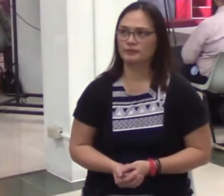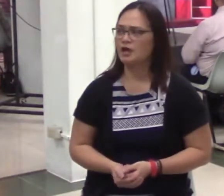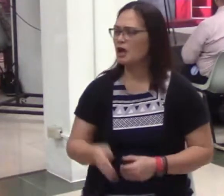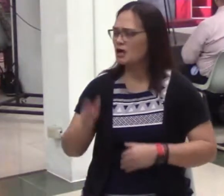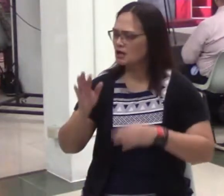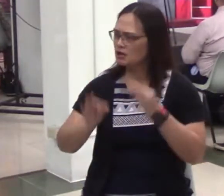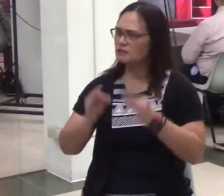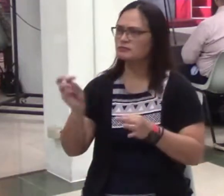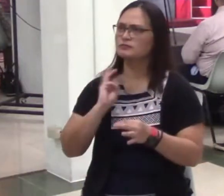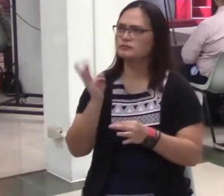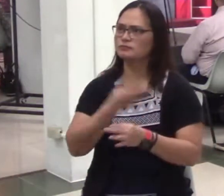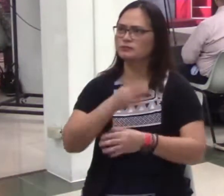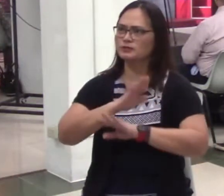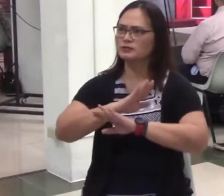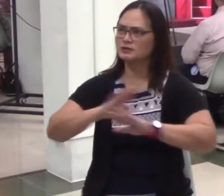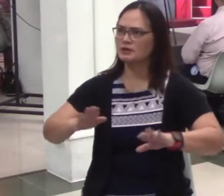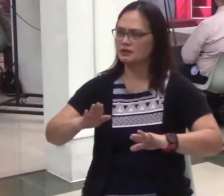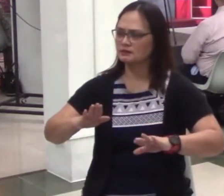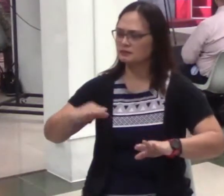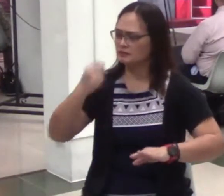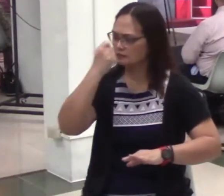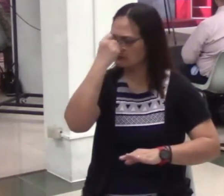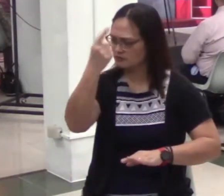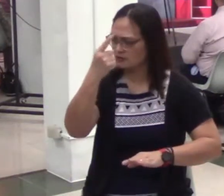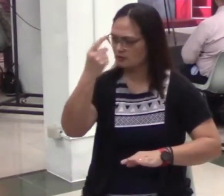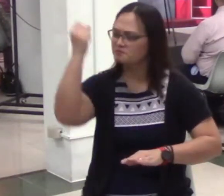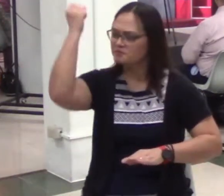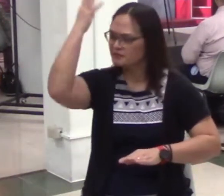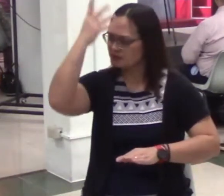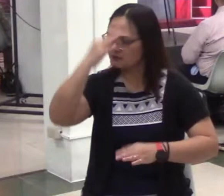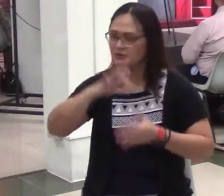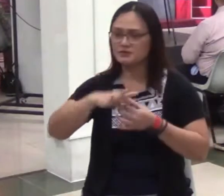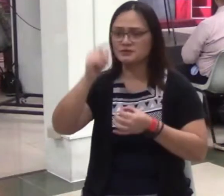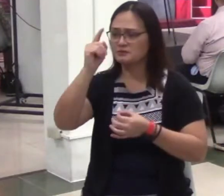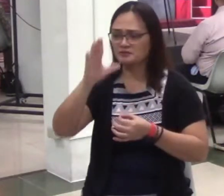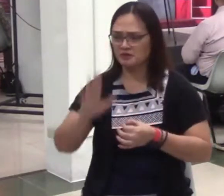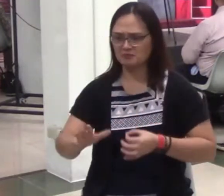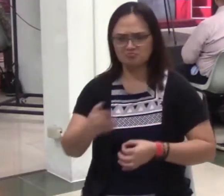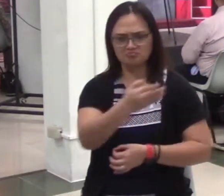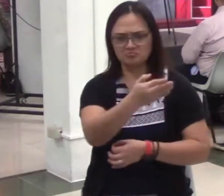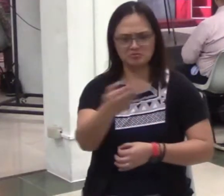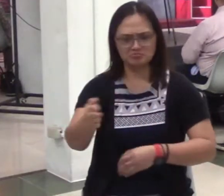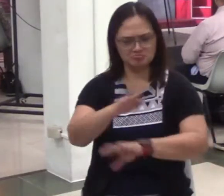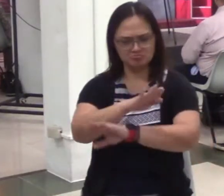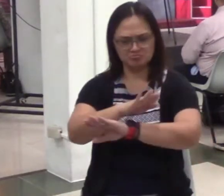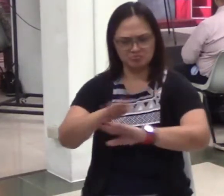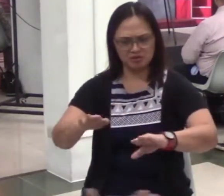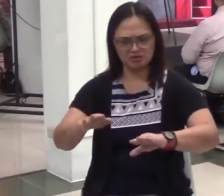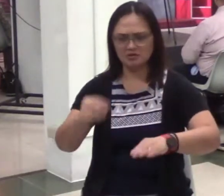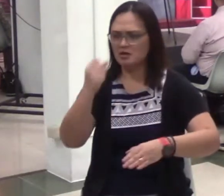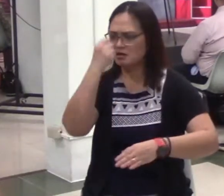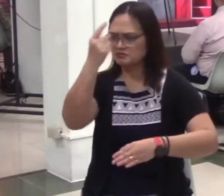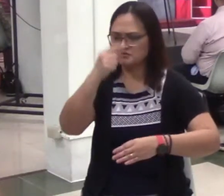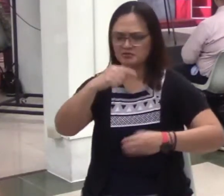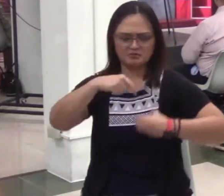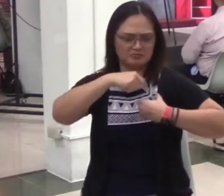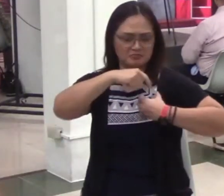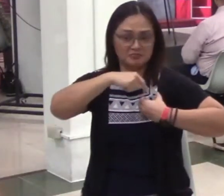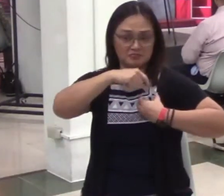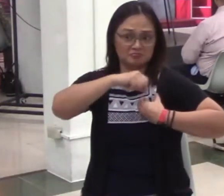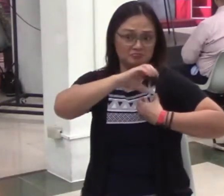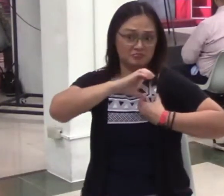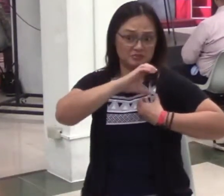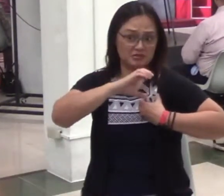ang biyaya ng Panginoon sa atin, hindi mo rin ma-re-realize ang steering that you are